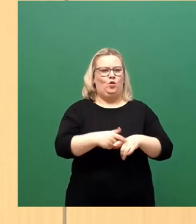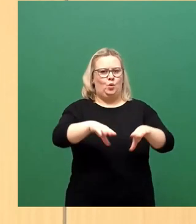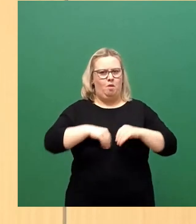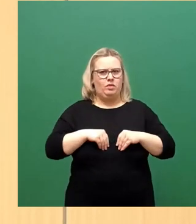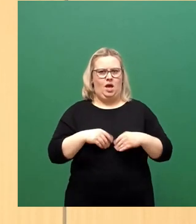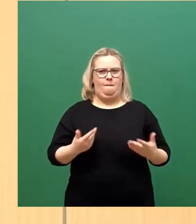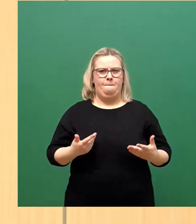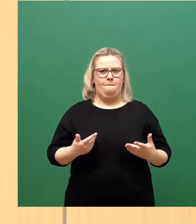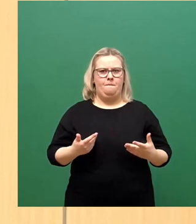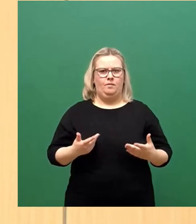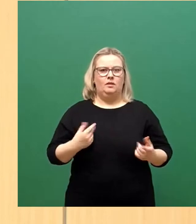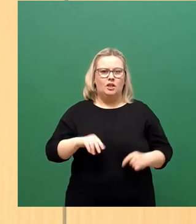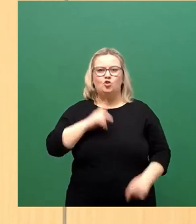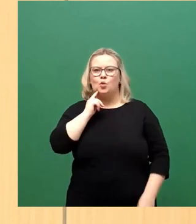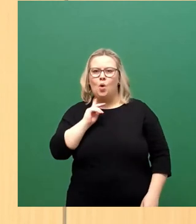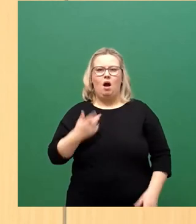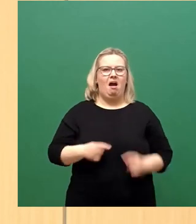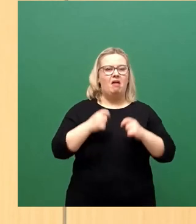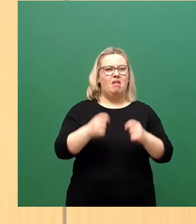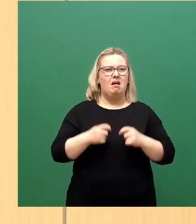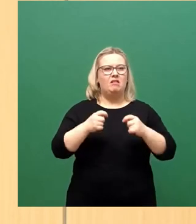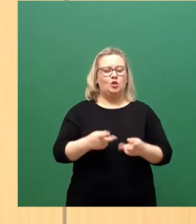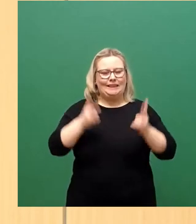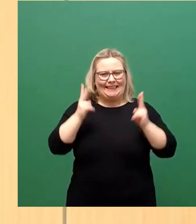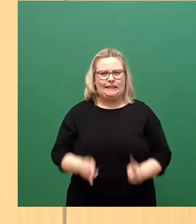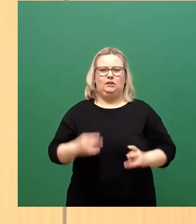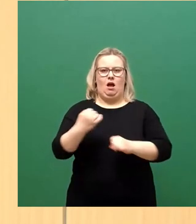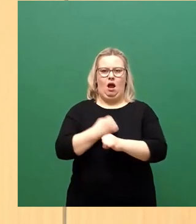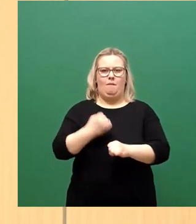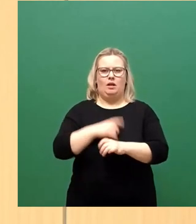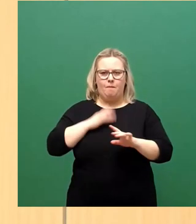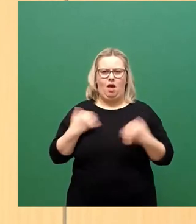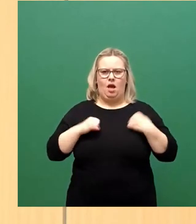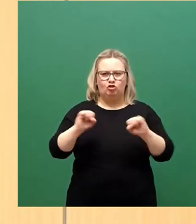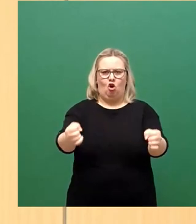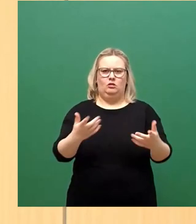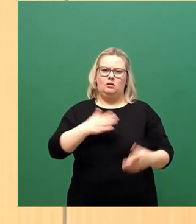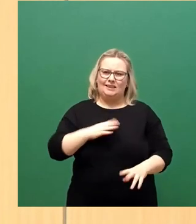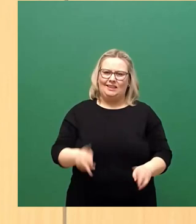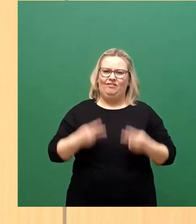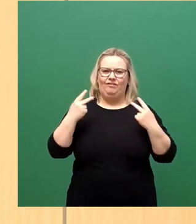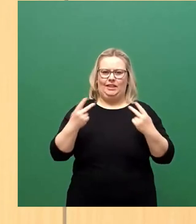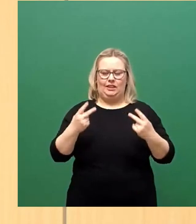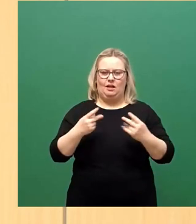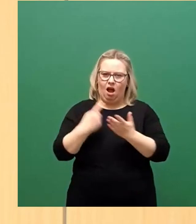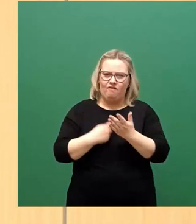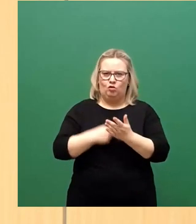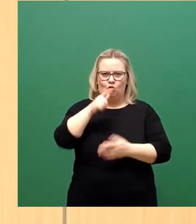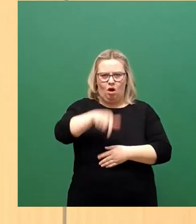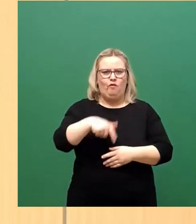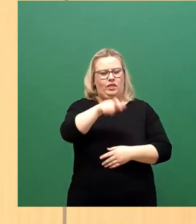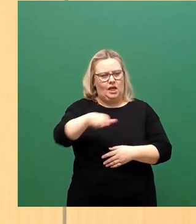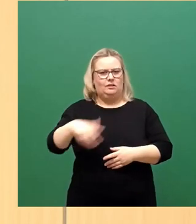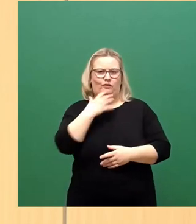Weniger Schaufensteranträge, mehr Tatkraft und Entschlossenheit. Das ist die berechtigte Erwartung der Dresdnerinnen und